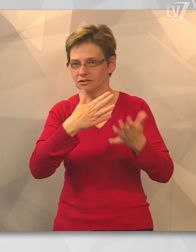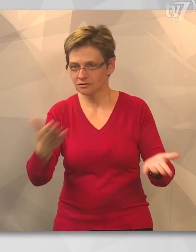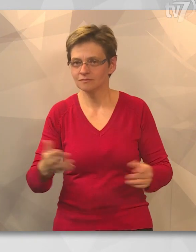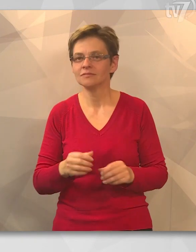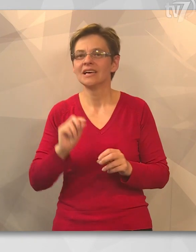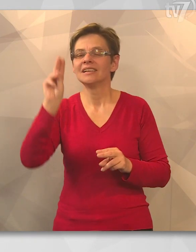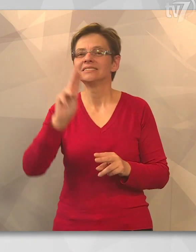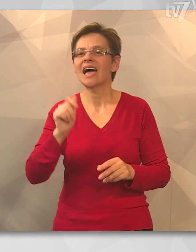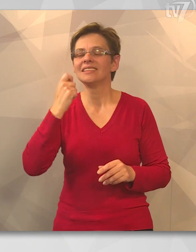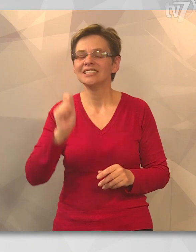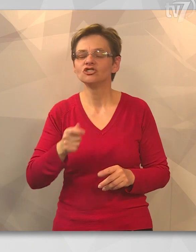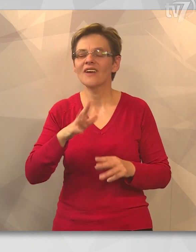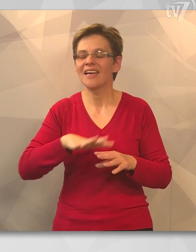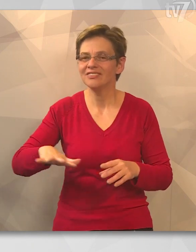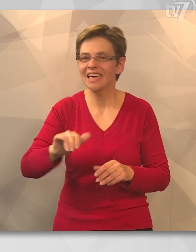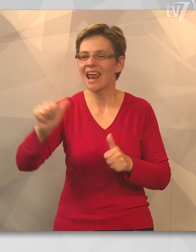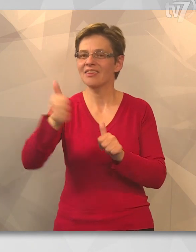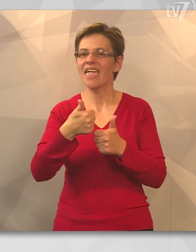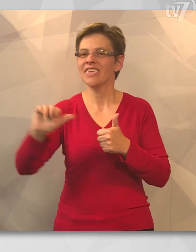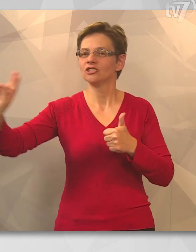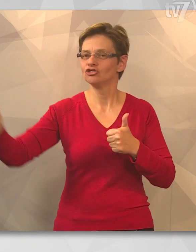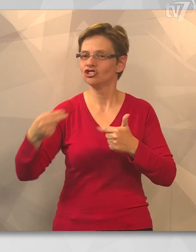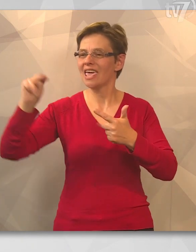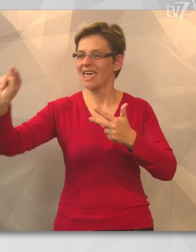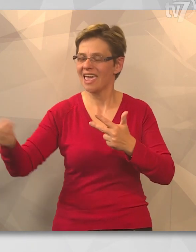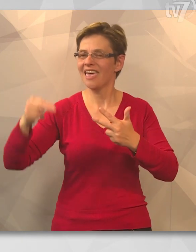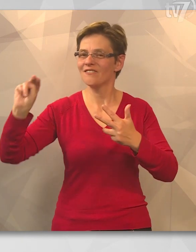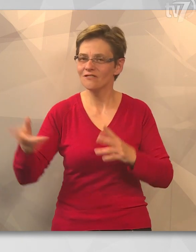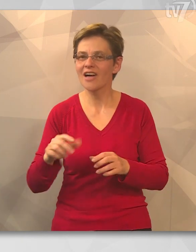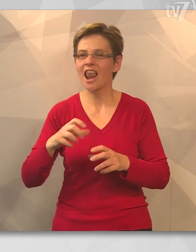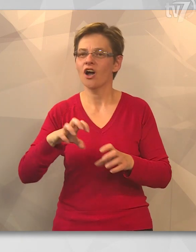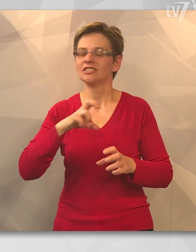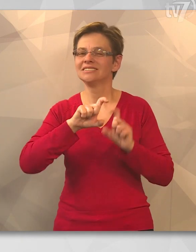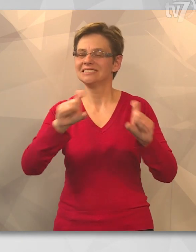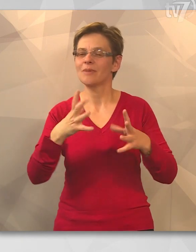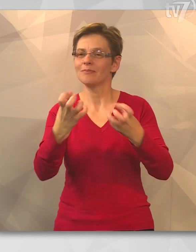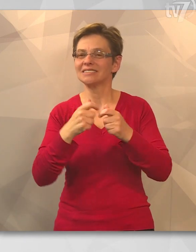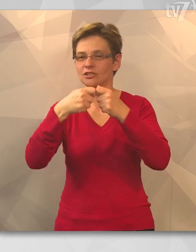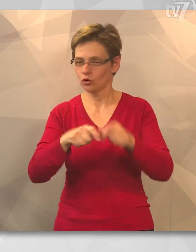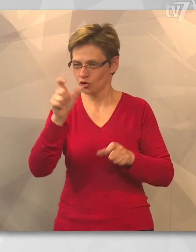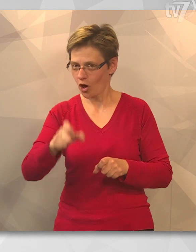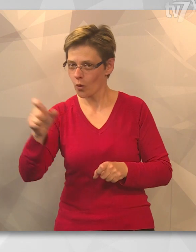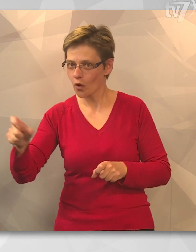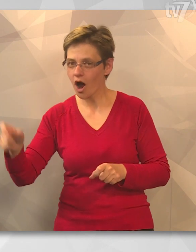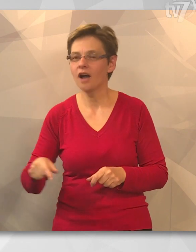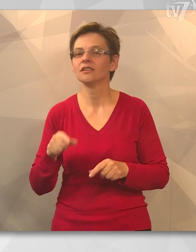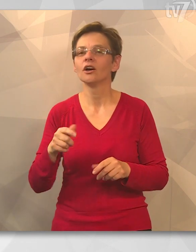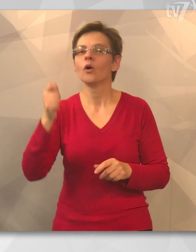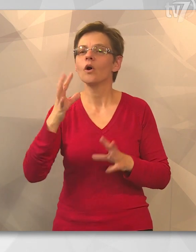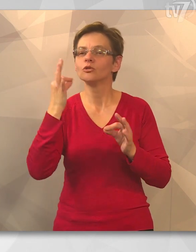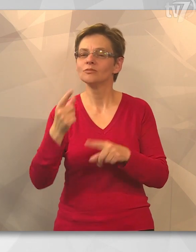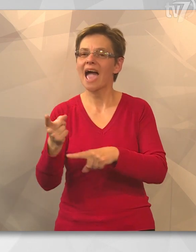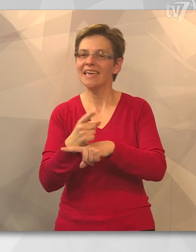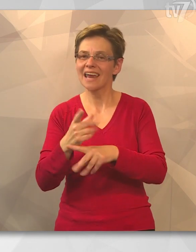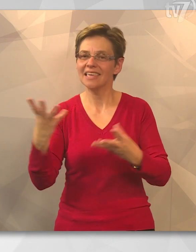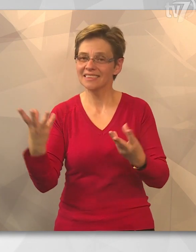csapatot. A Szent István téren felállított színpadra egyesével szólították a bajnoki címet megszerző együttes tagjait. A BRS